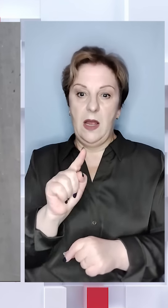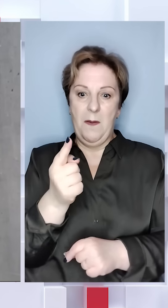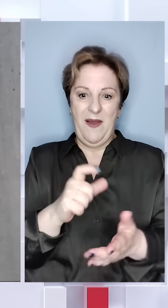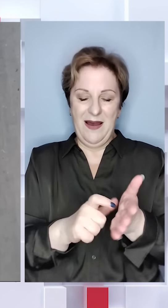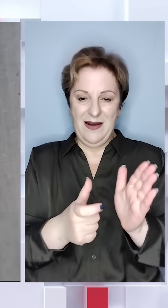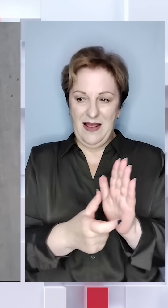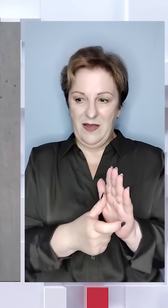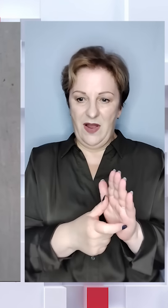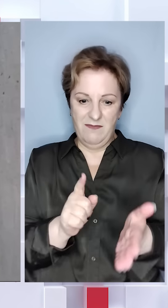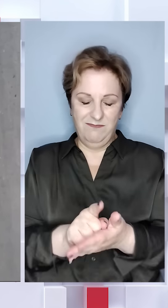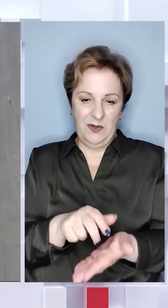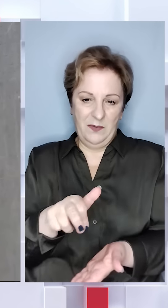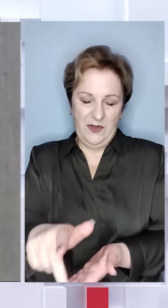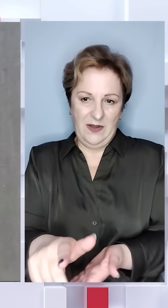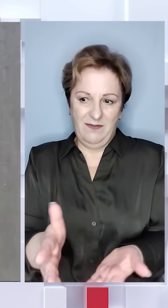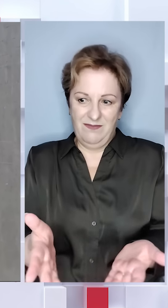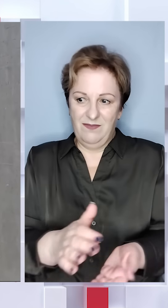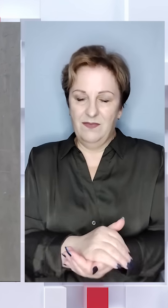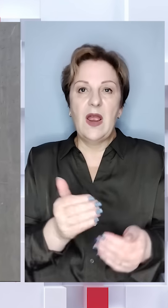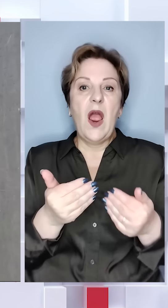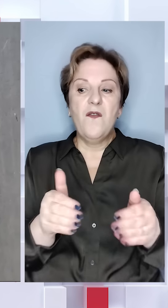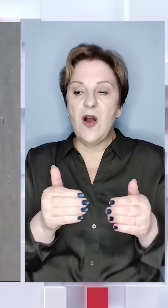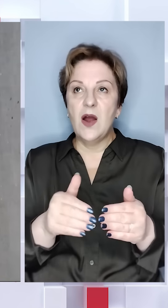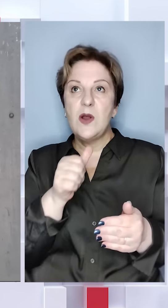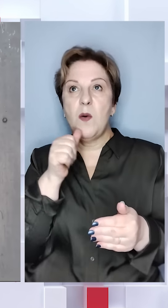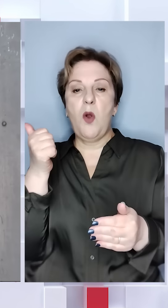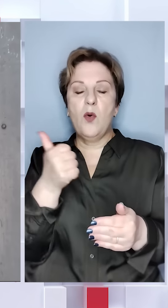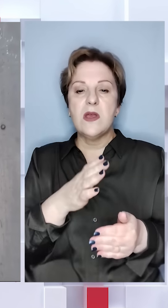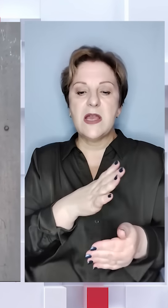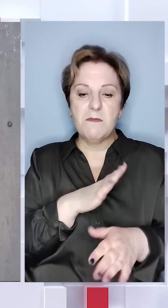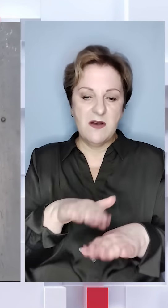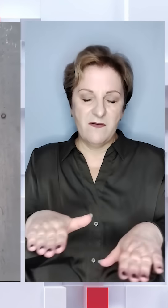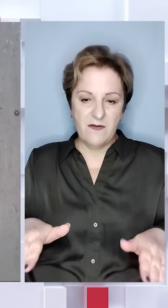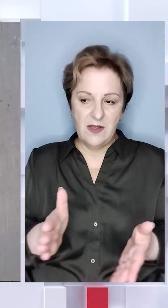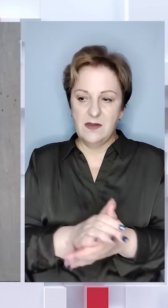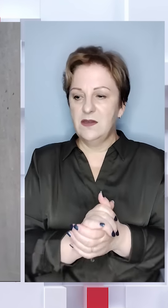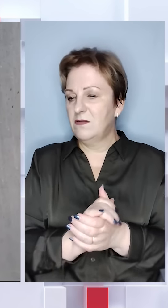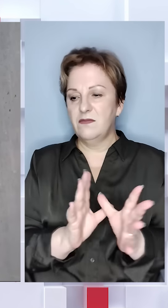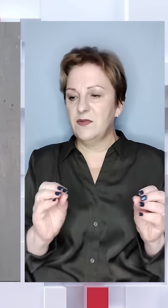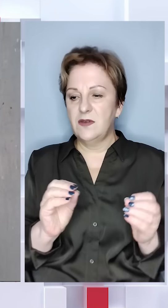Перший клас мала йти тепер. Випускний, пройшлої тиждень був сам.